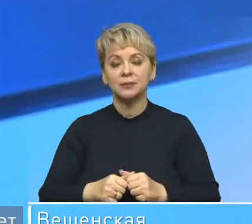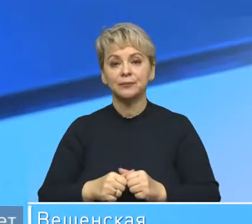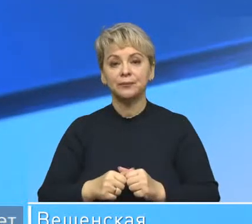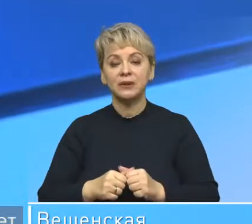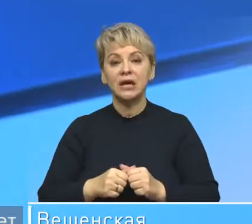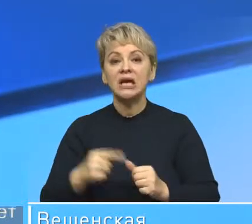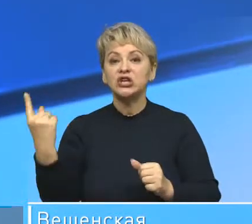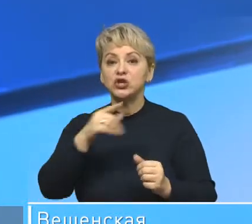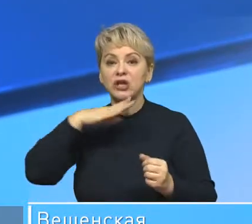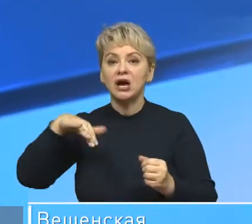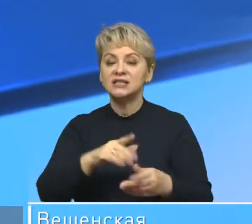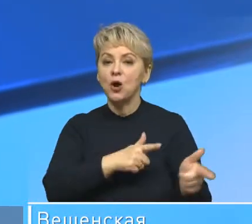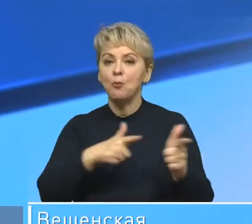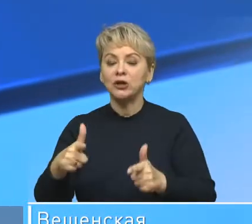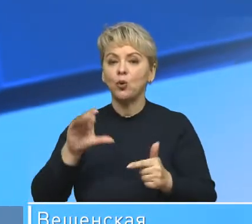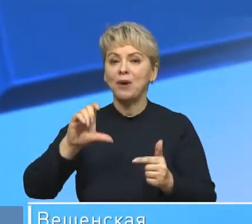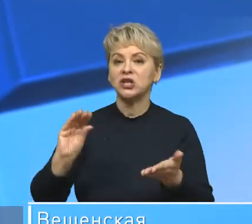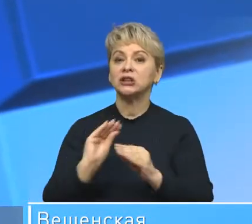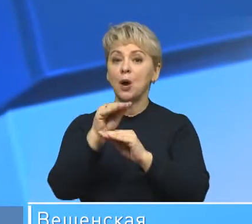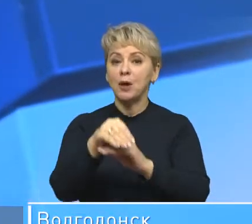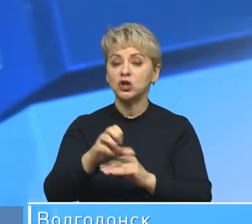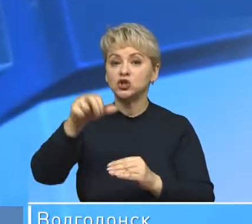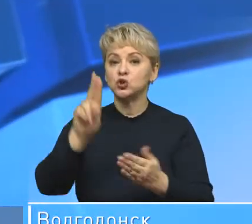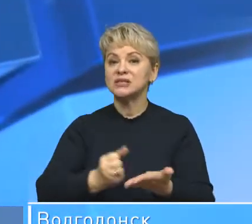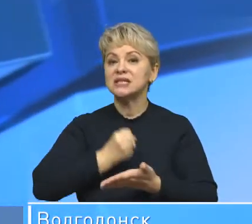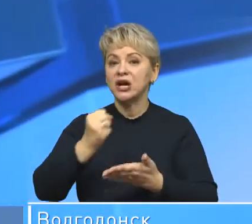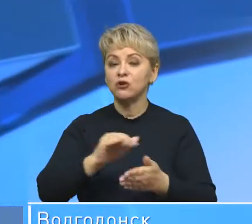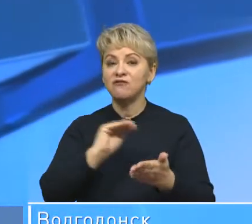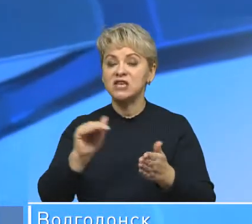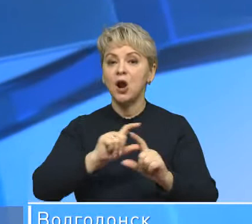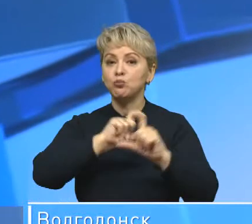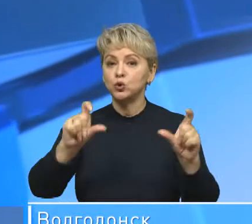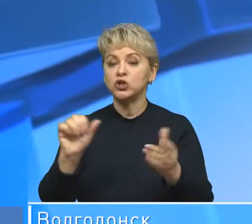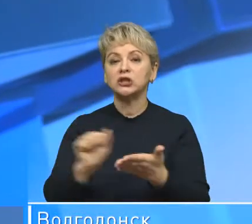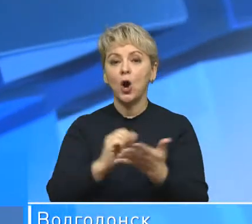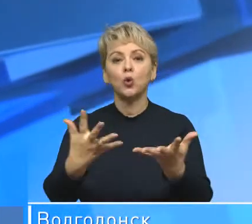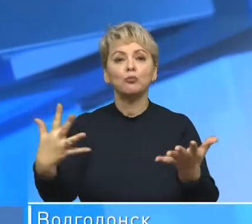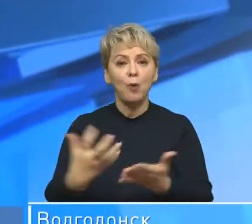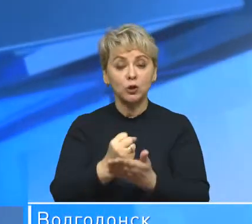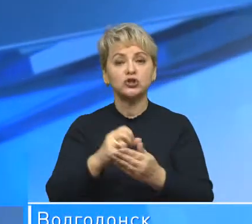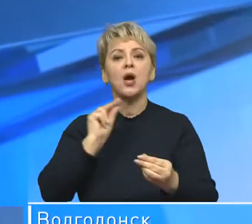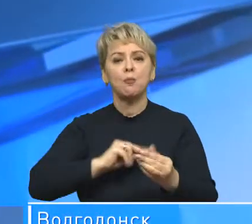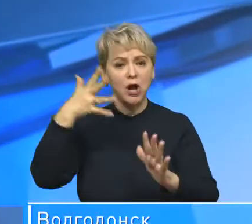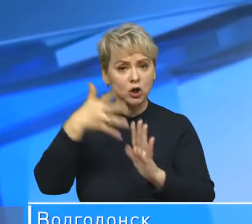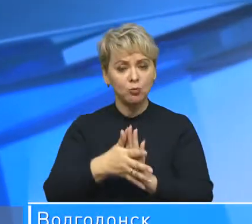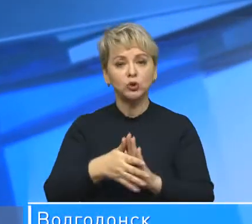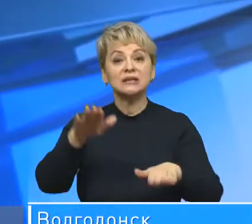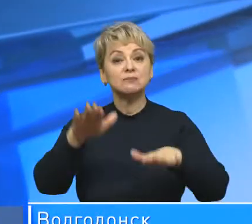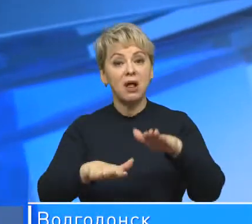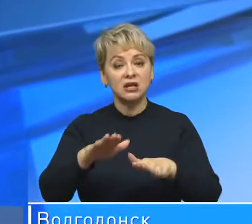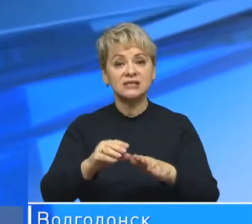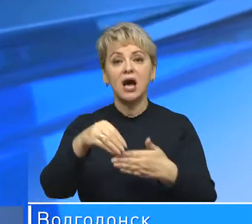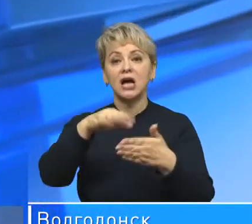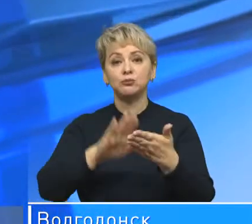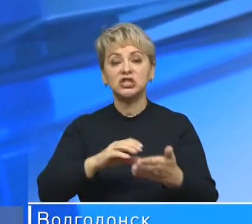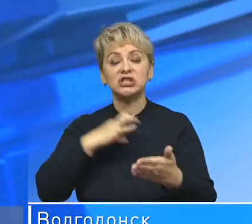Единая Россия подготовила пакет дополнительных соцгарантий в федеральном бюджете. Документ получился проработанным и сбалансированным,